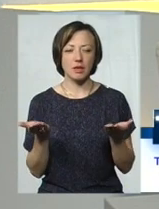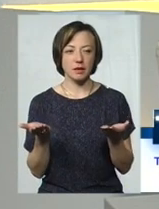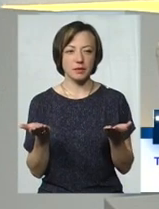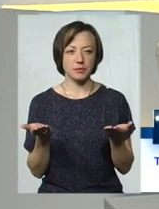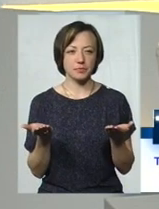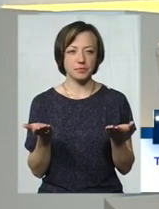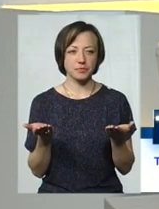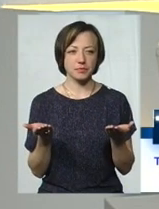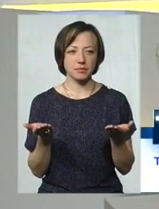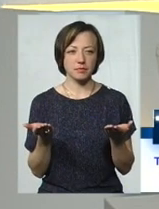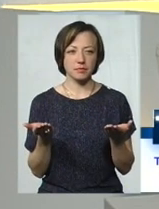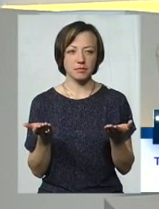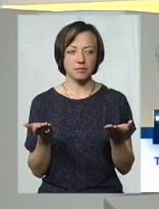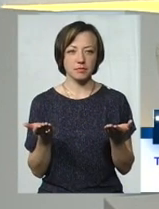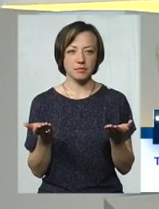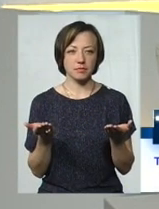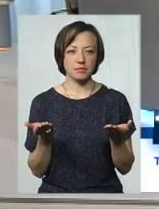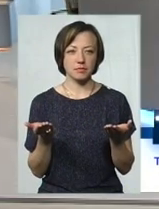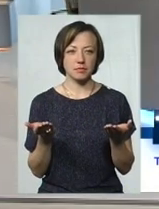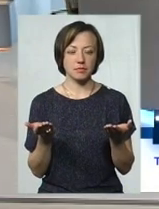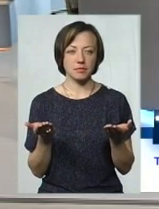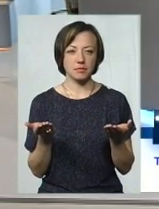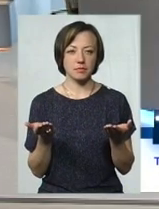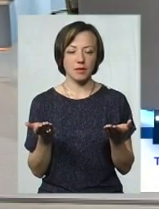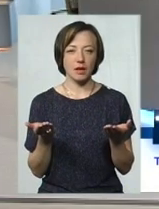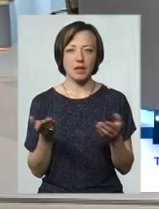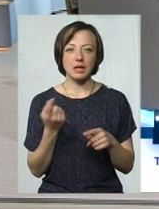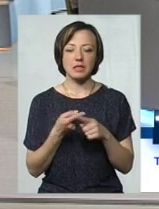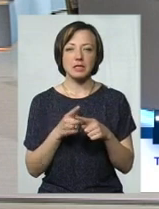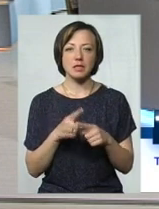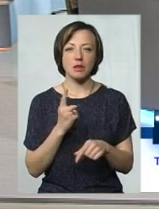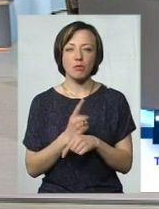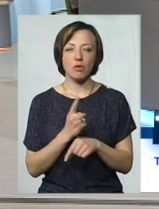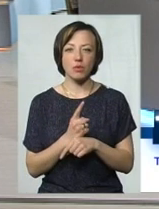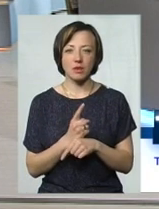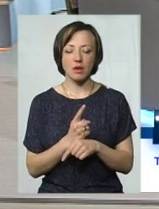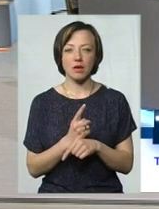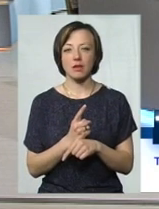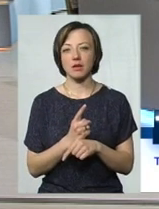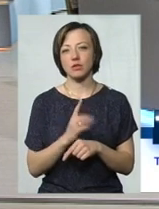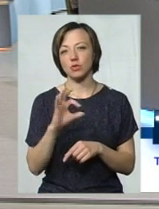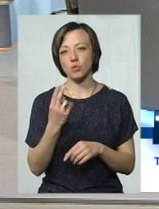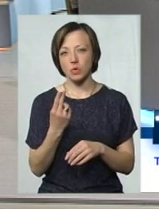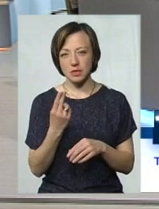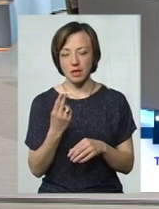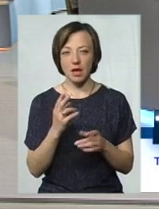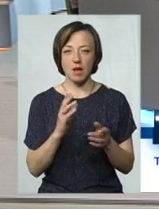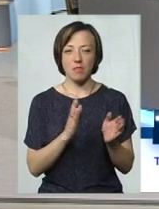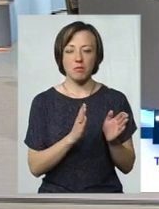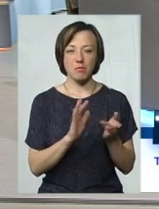як ця заборона соціальних мереж повпливає на наших